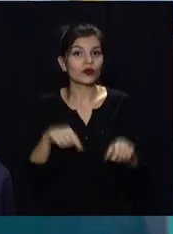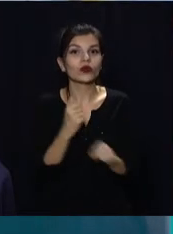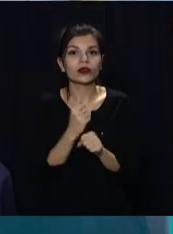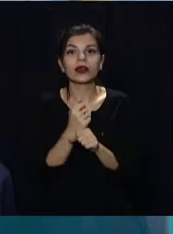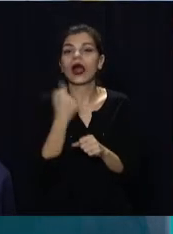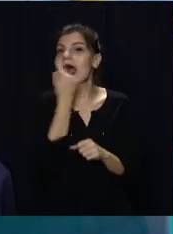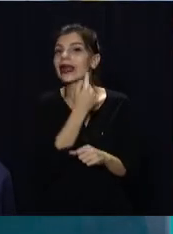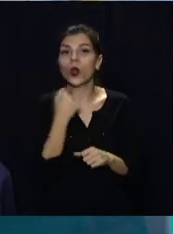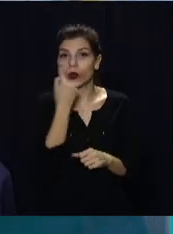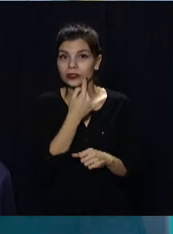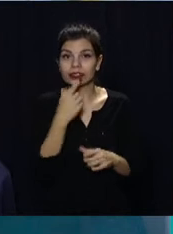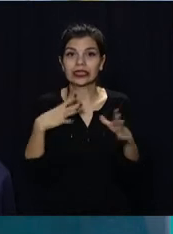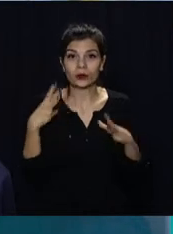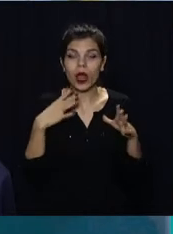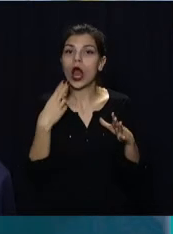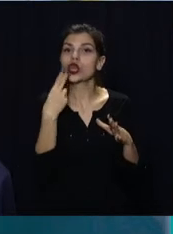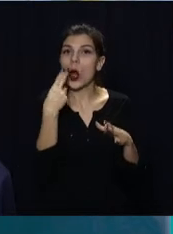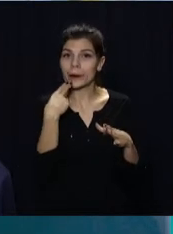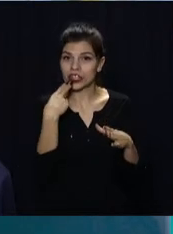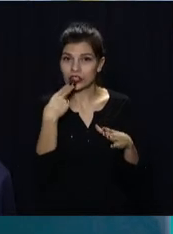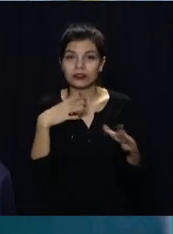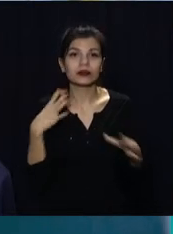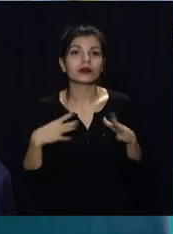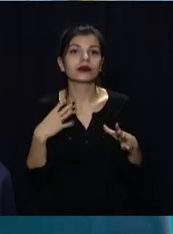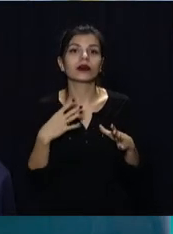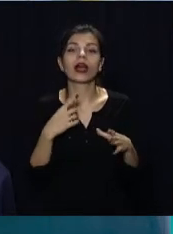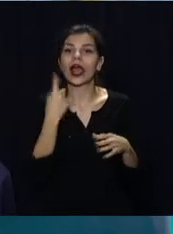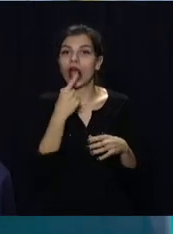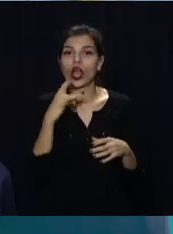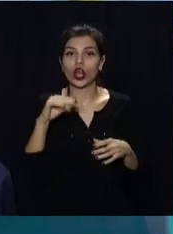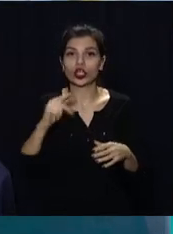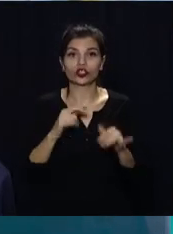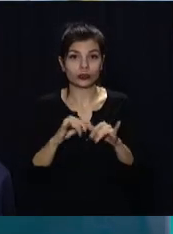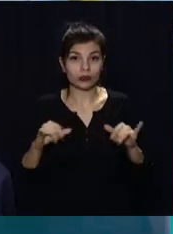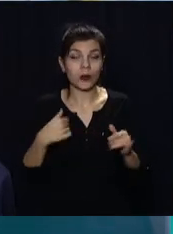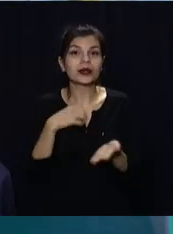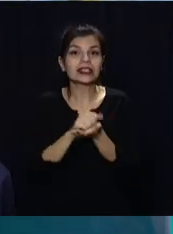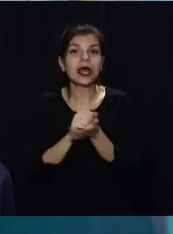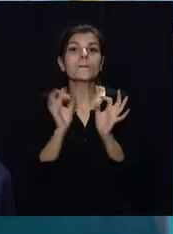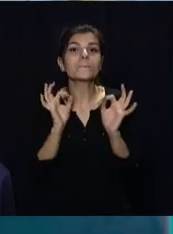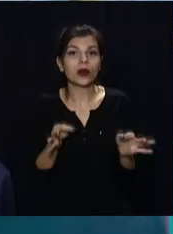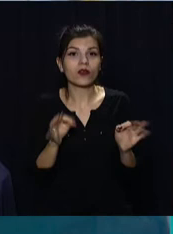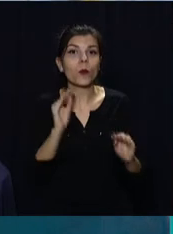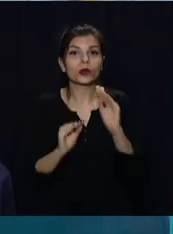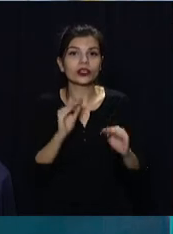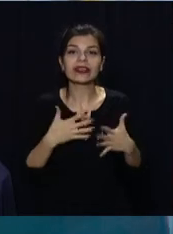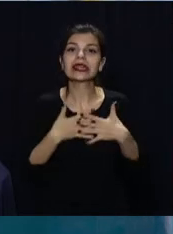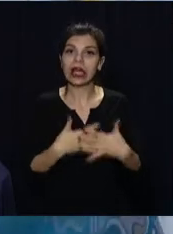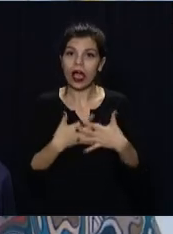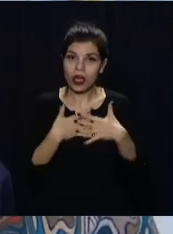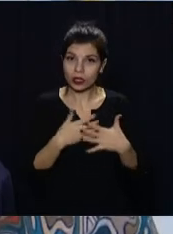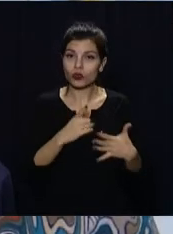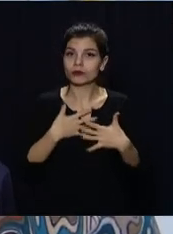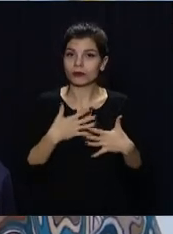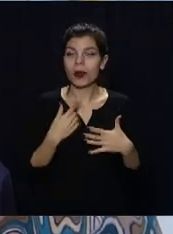гімнастикою, логіпедичкою гімнастикою. Ми розвиваємо річ, ми займаємося правильною постановкою дихання, ми